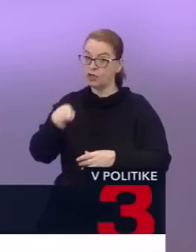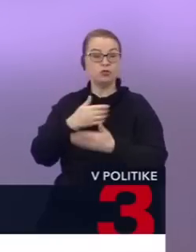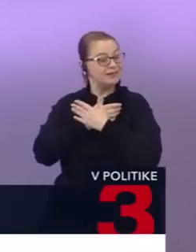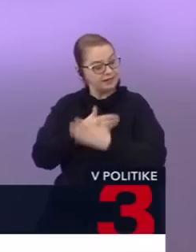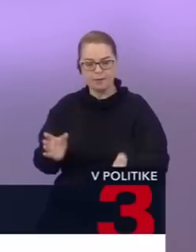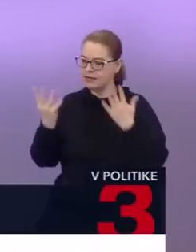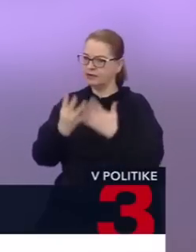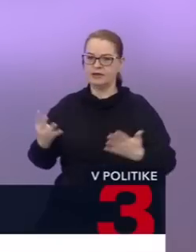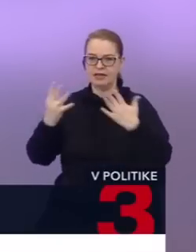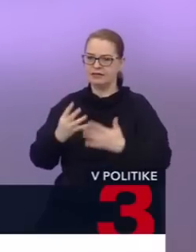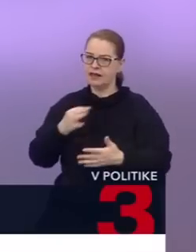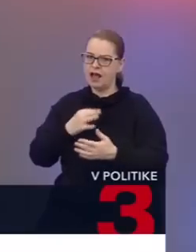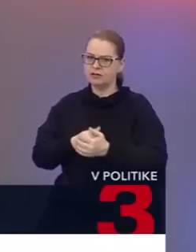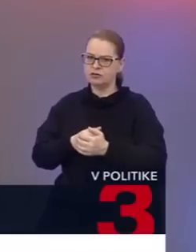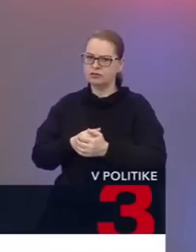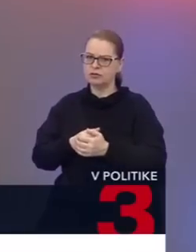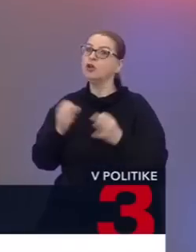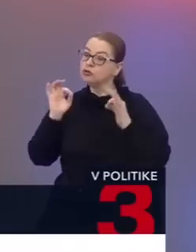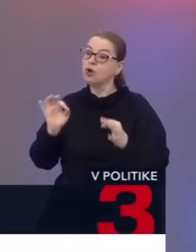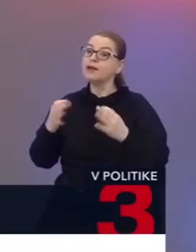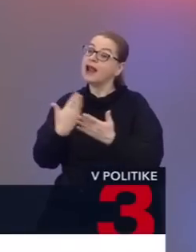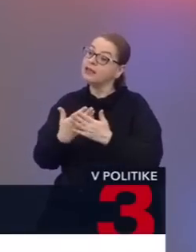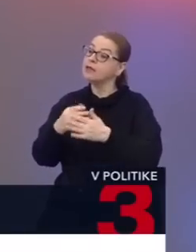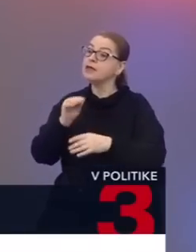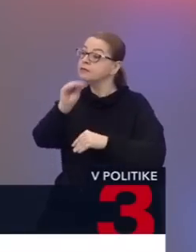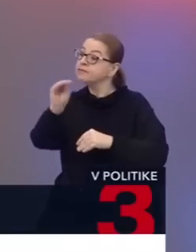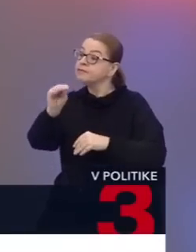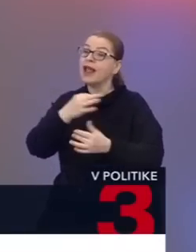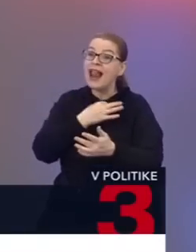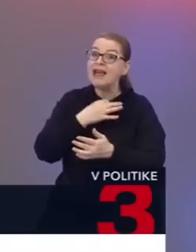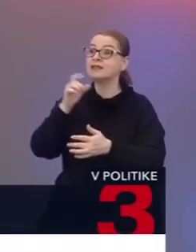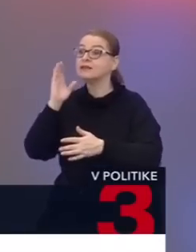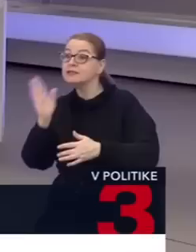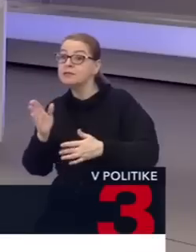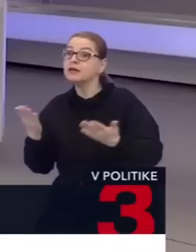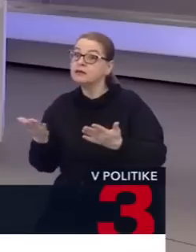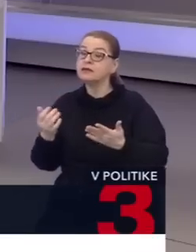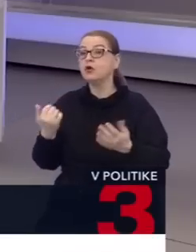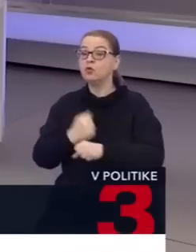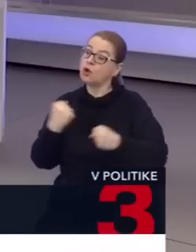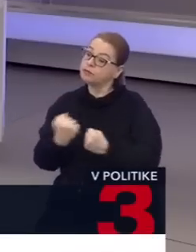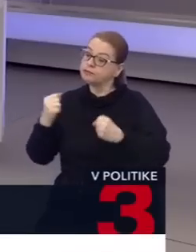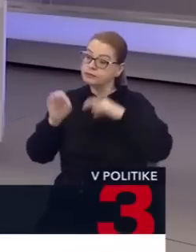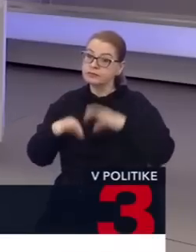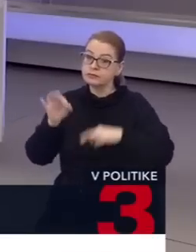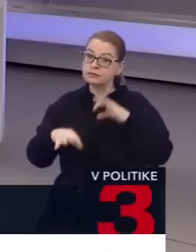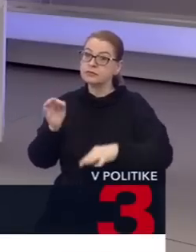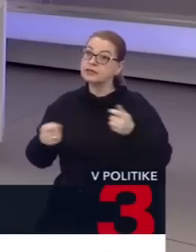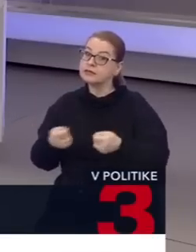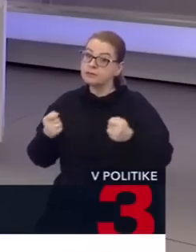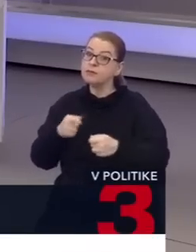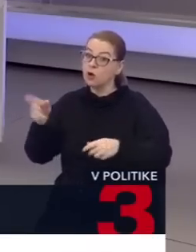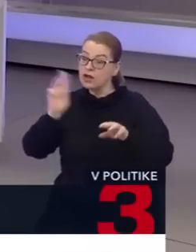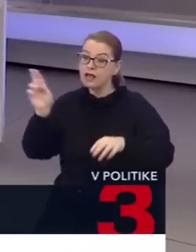90 hlasov. Tomu rozumiem, ale keby ste o sožiť hlasa alebo smer, že urobíme tie predčasné voľby v septembrí, tak asi vám to odhlasujú.